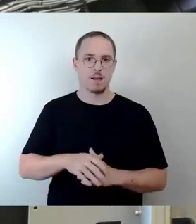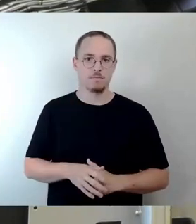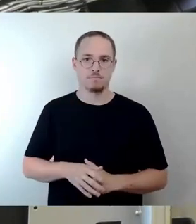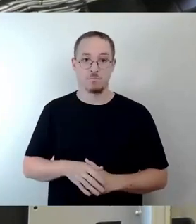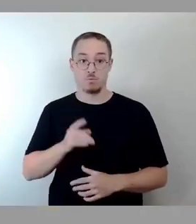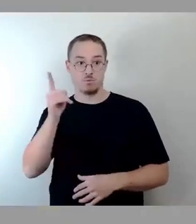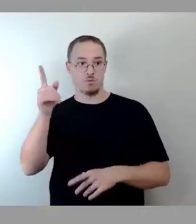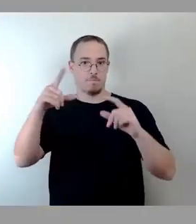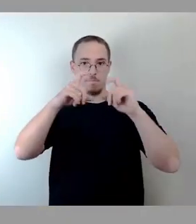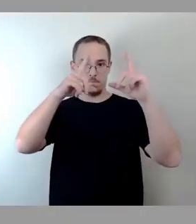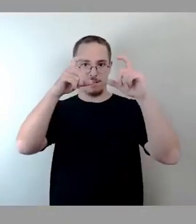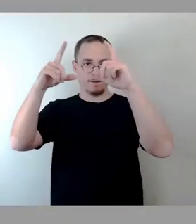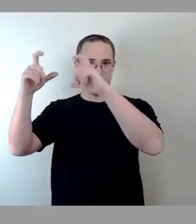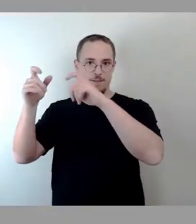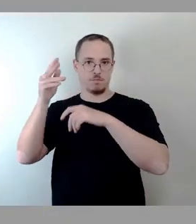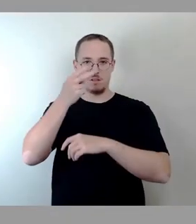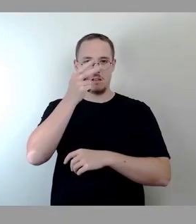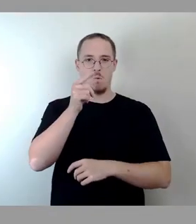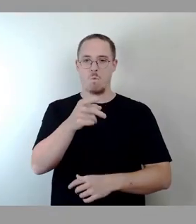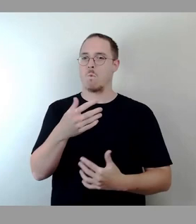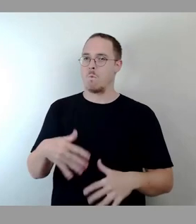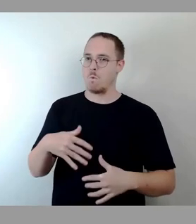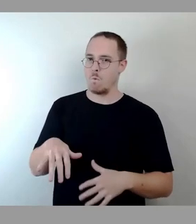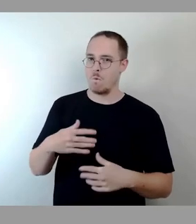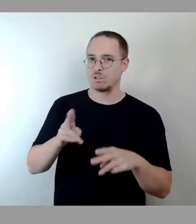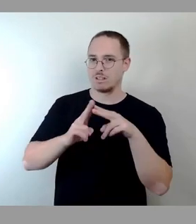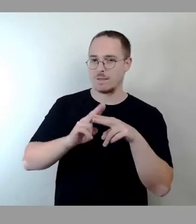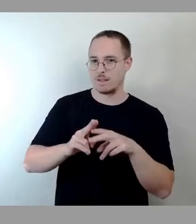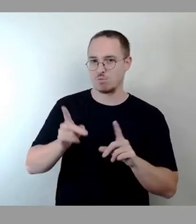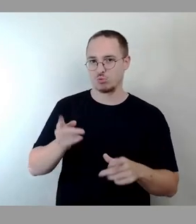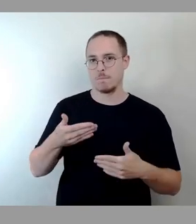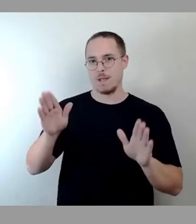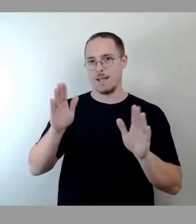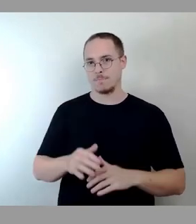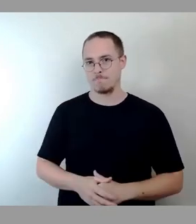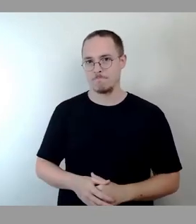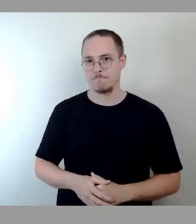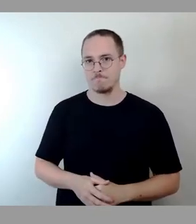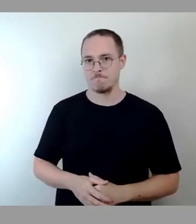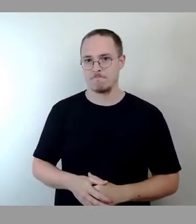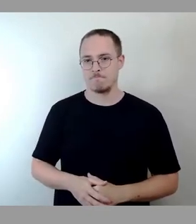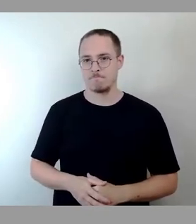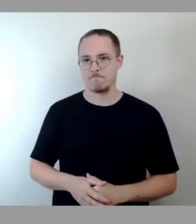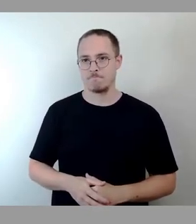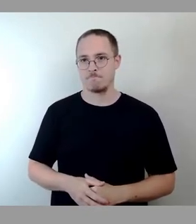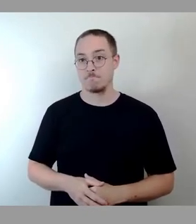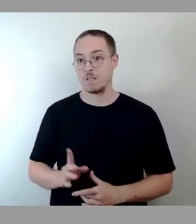sage ich mal, Kollege Kühn, wo sind die Prioritäten? Man könnte jetzt glauben, dass die Prioritäten beim Radverkehr liegen.